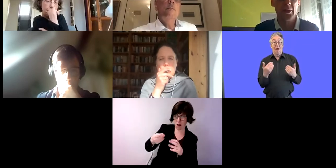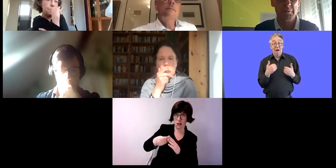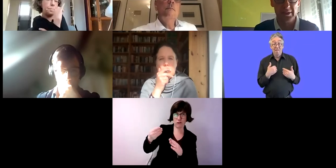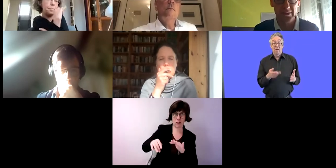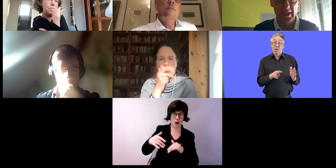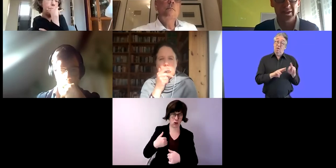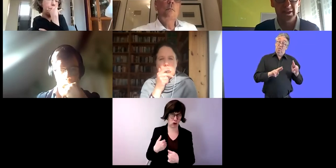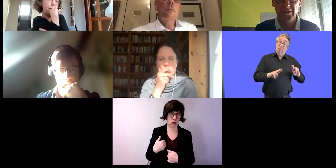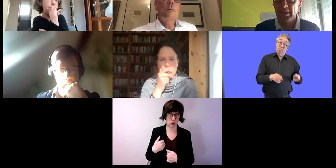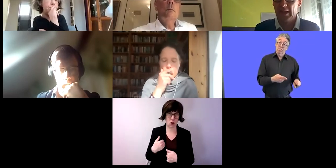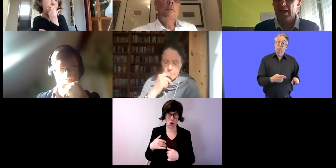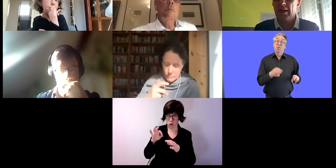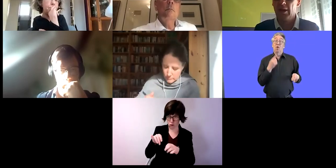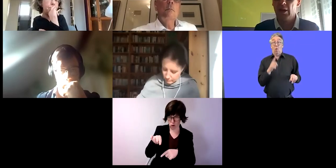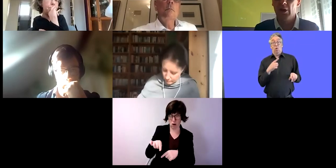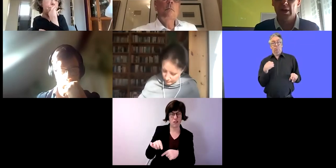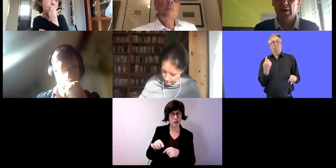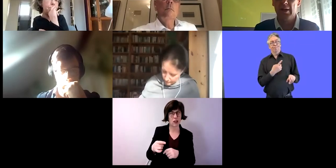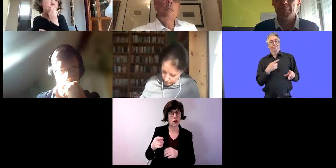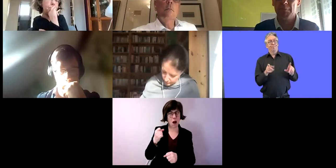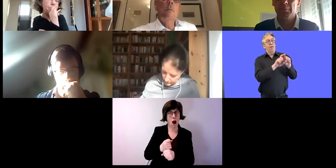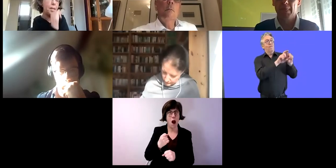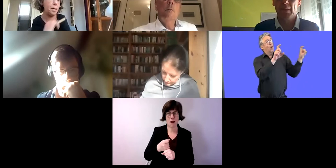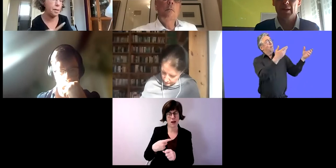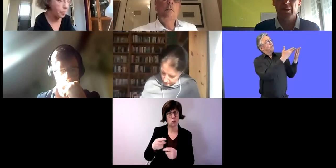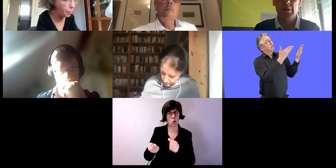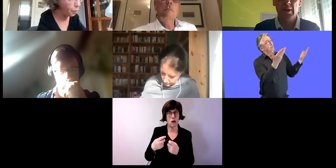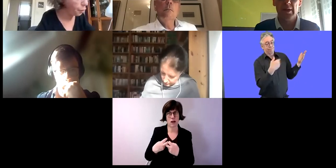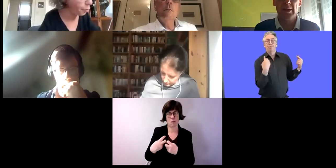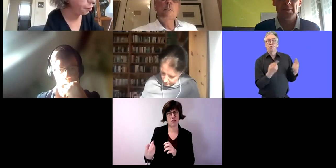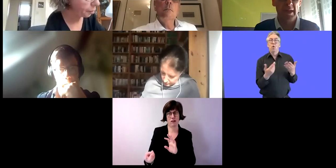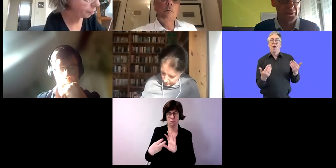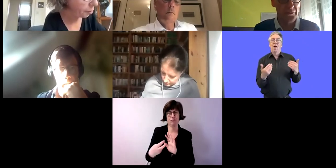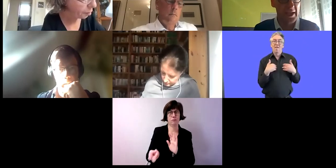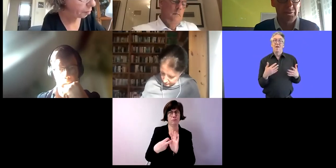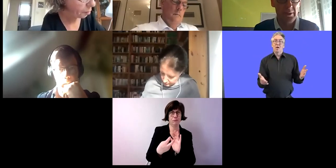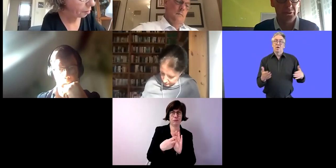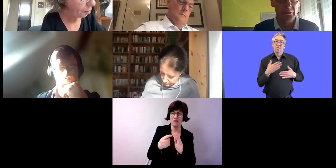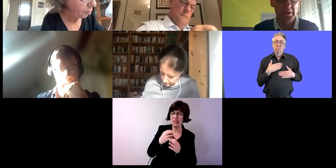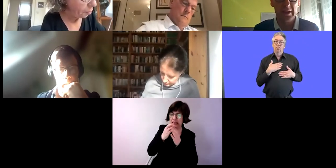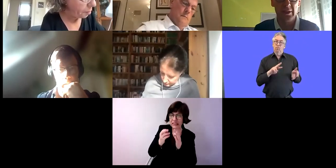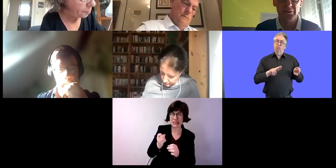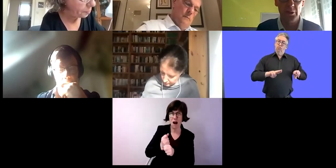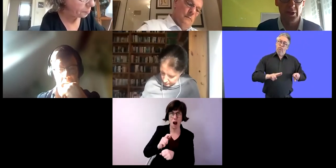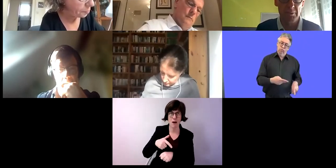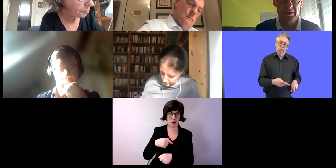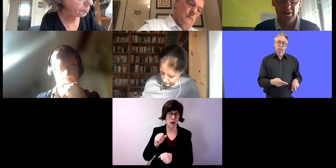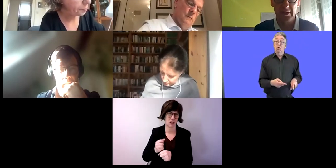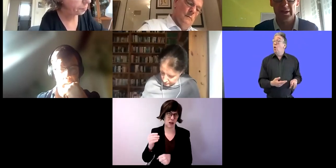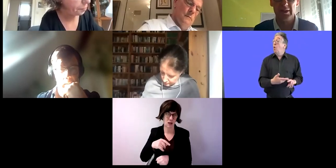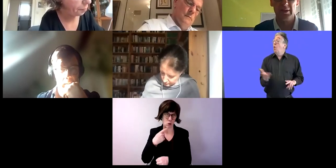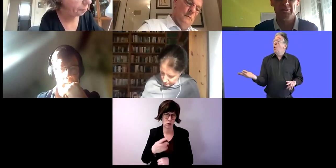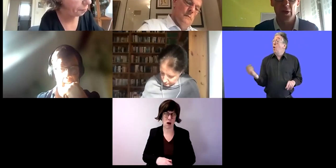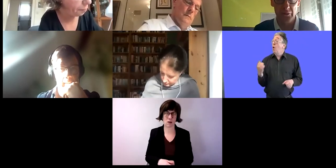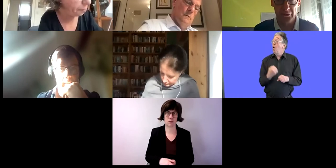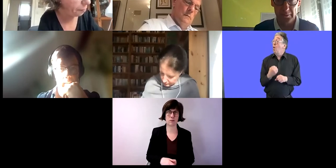für diese Custom-Work-Unternehmen, das Unternehmen mit zugeschnittenen Arbeiten, wie man vielleicht auf Deutsch sagen könnte.